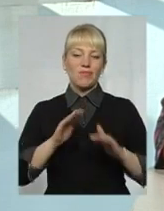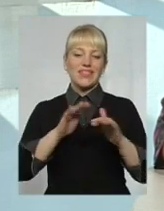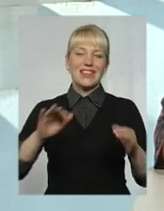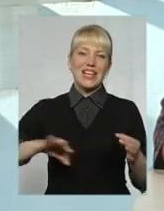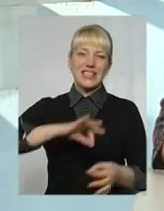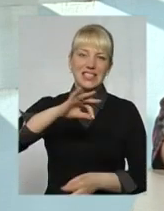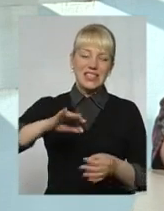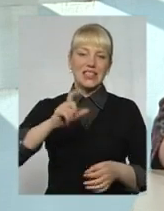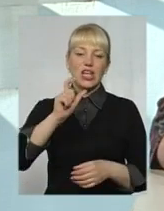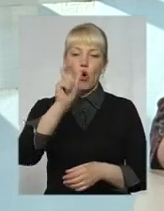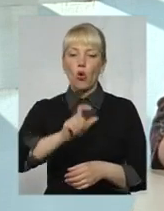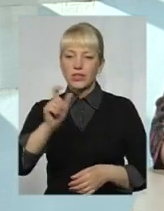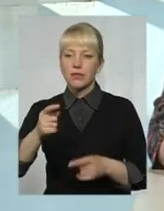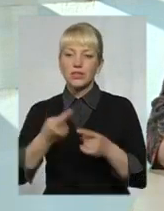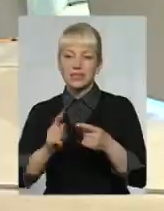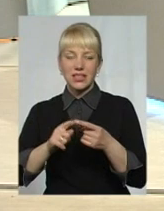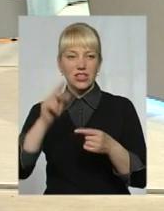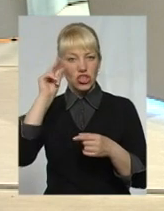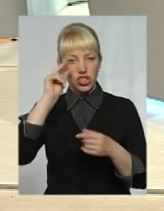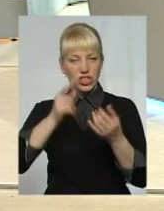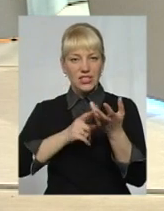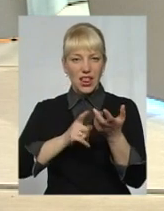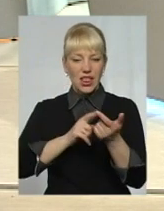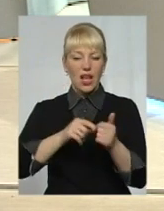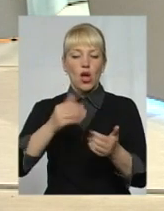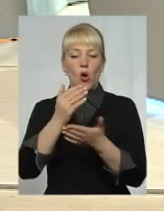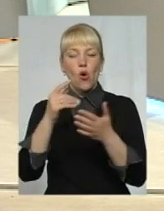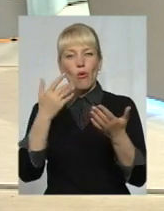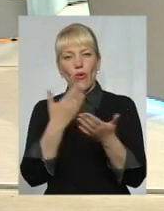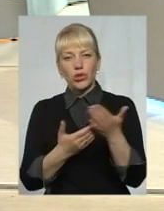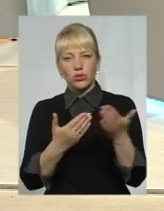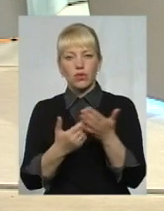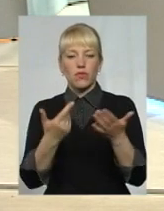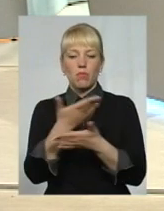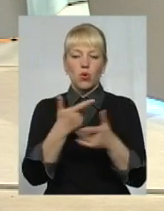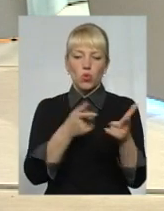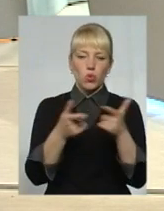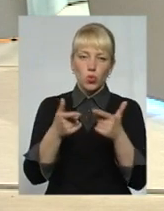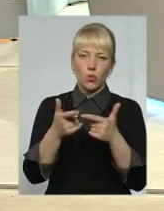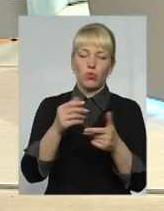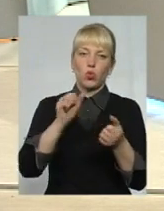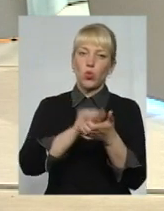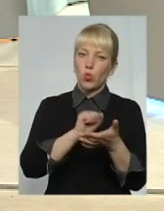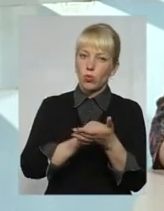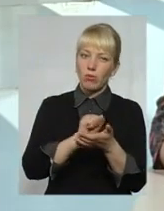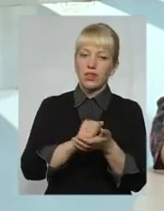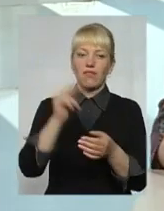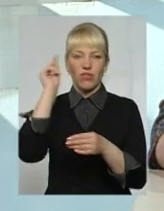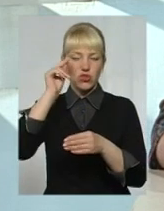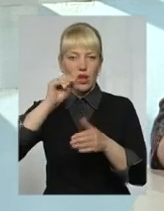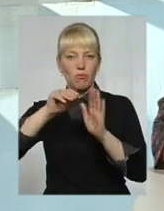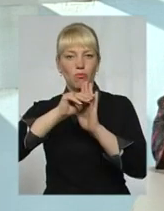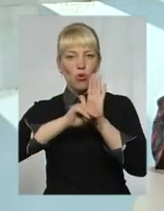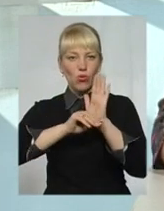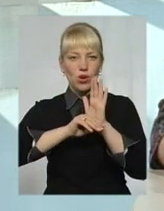з їх числа. Орієнтовно в осени ми будемо цю програму. Зараз ми готуємо документи. Зараз ми вивчаємо ситуацію, хто в нас є